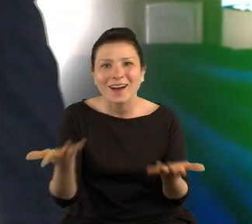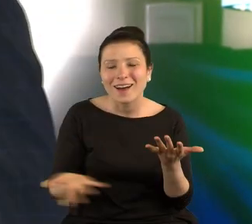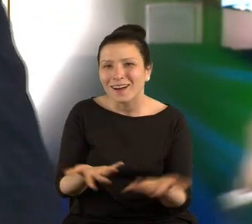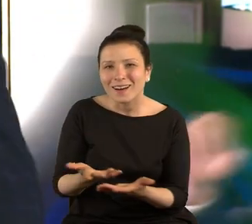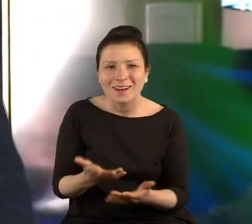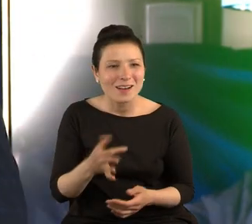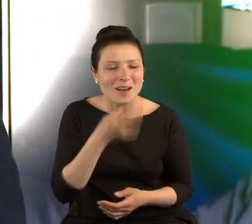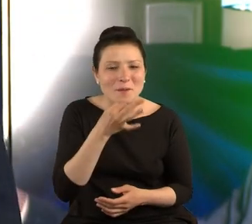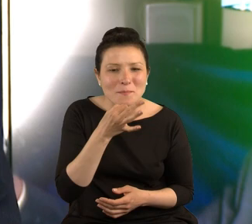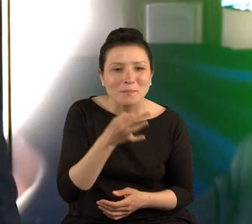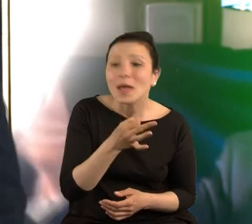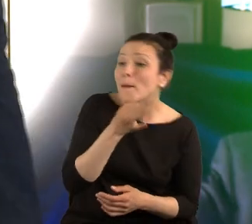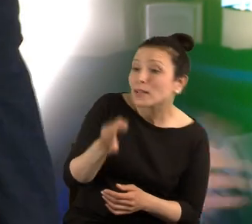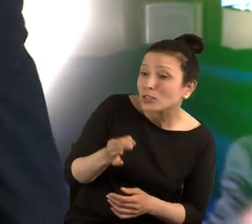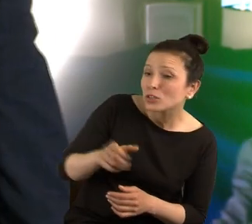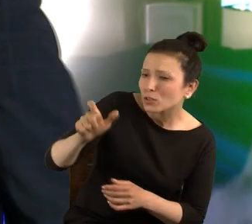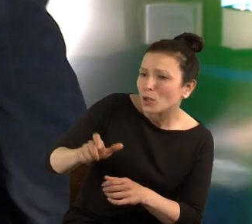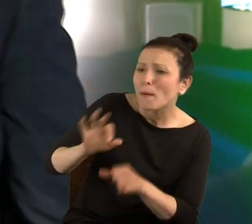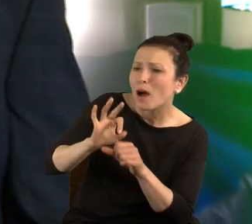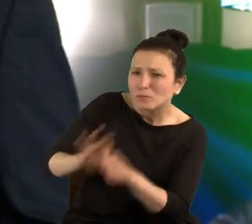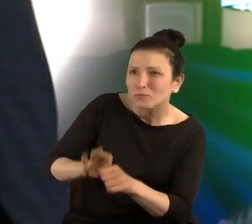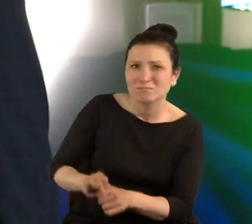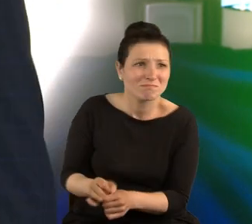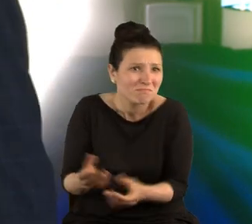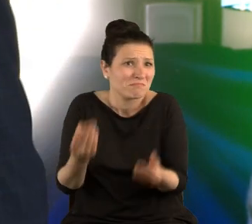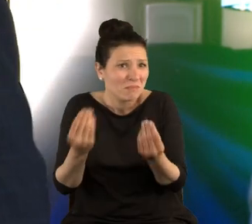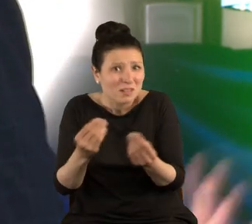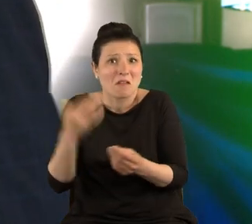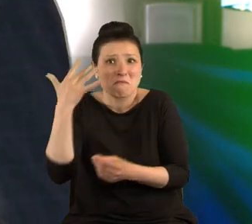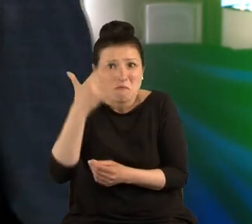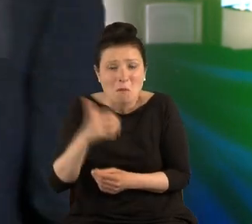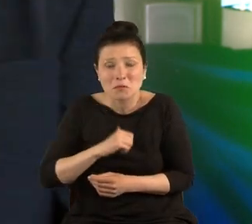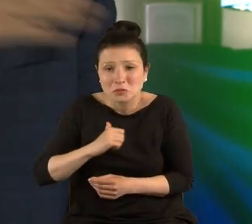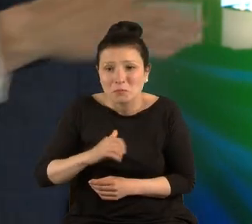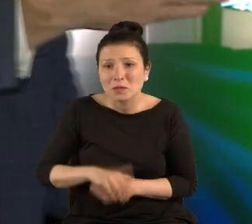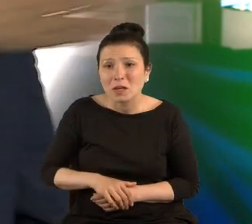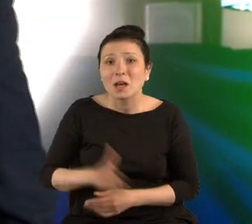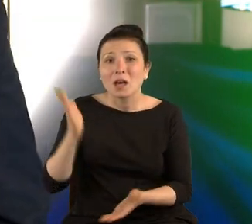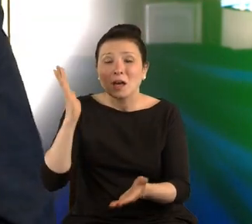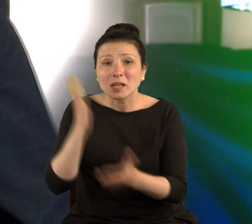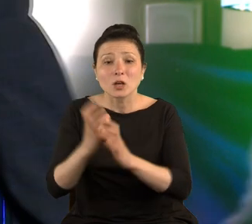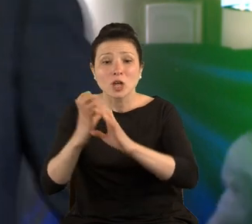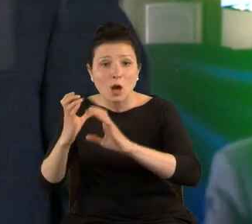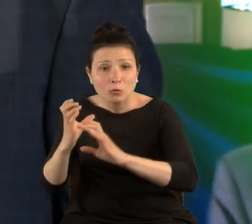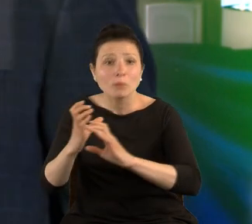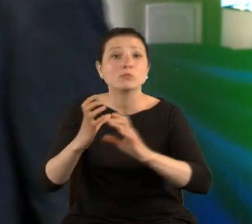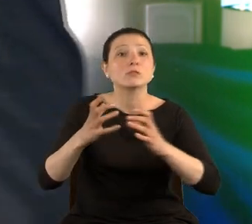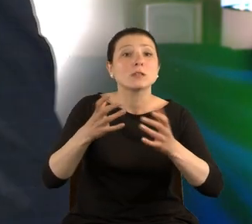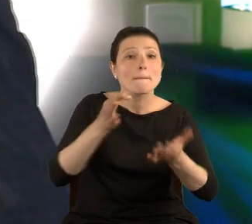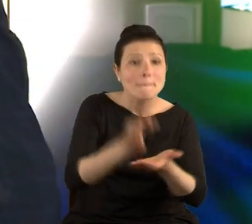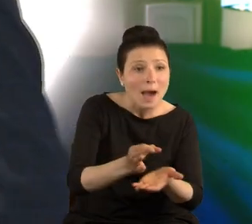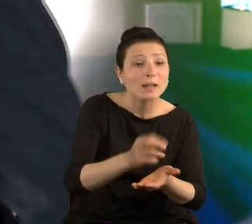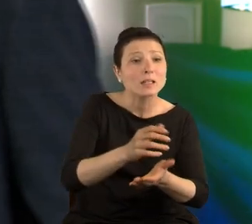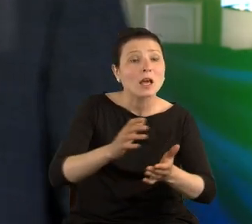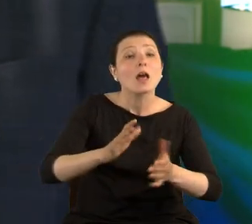pyta się przewodniczki, no jak było to? Mówi, słuchaj, to cudownie, wyłokaś sobie, jak nas podwiozłeś pod to muzeum, oni tam